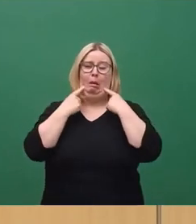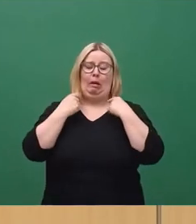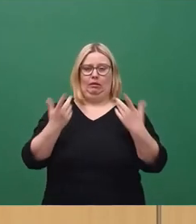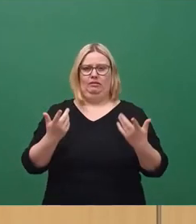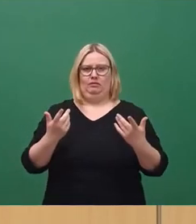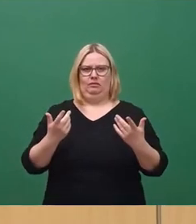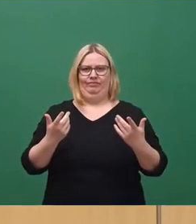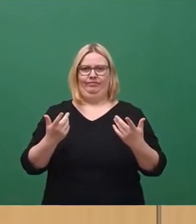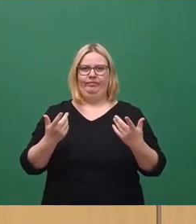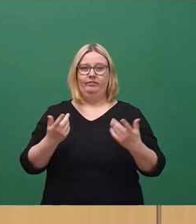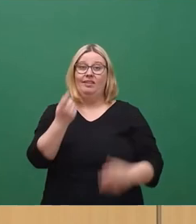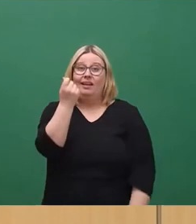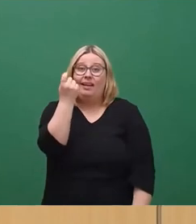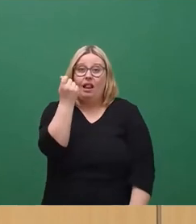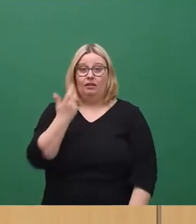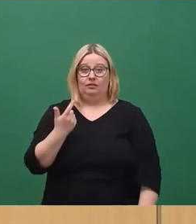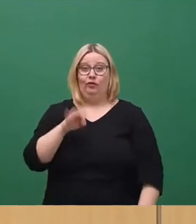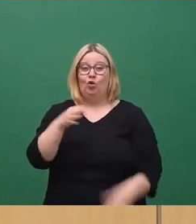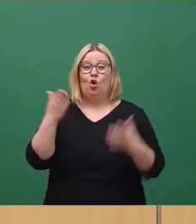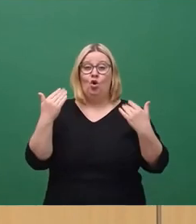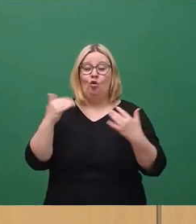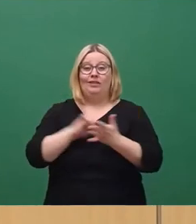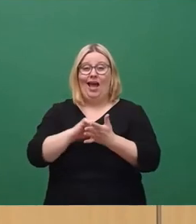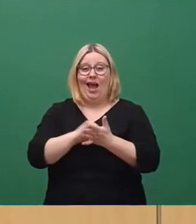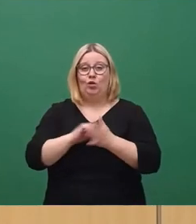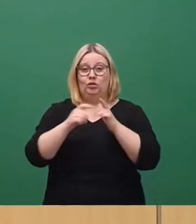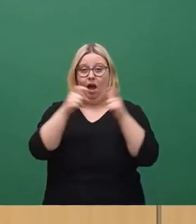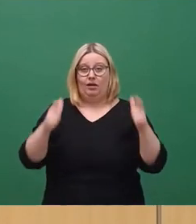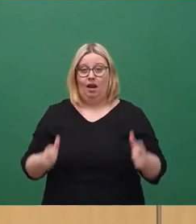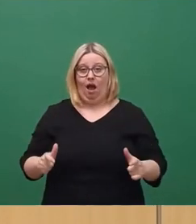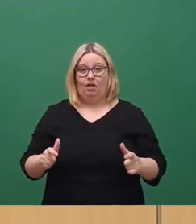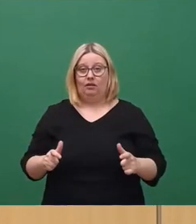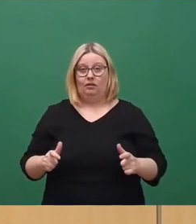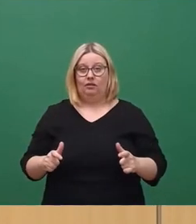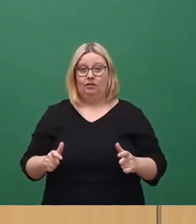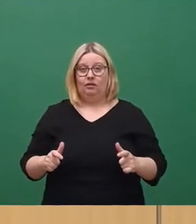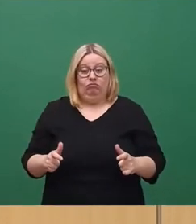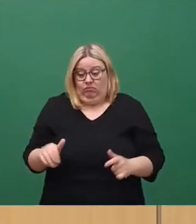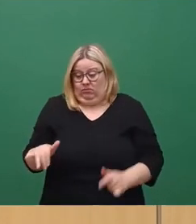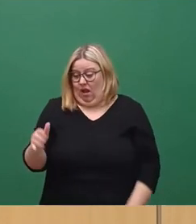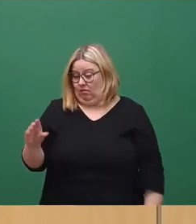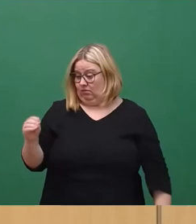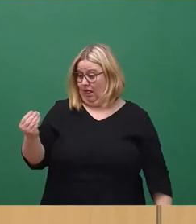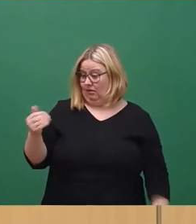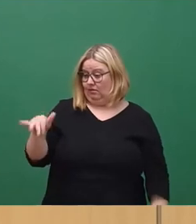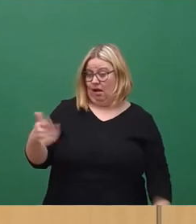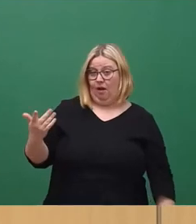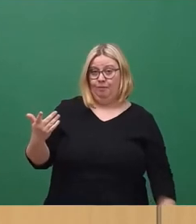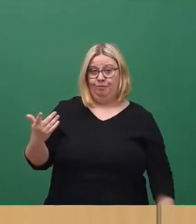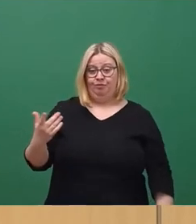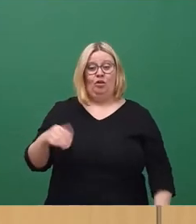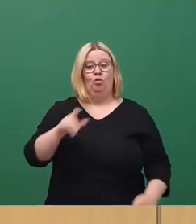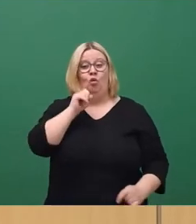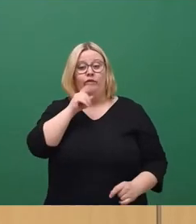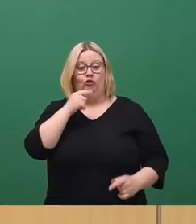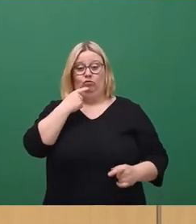Das Geld für Luftreinigungsanlagen wäre in unserer Stadt da. Wir haben jetzt nur hier oft genug schon hier vorne auch